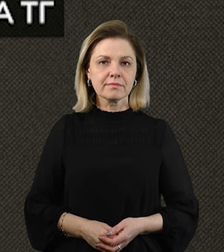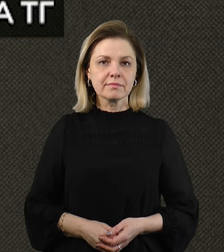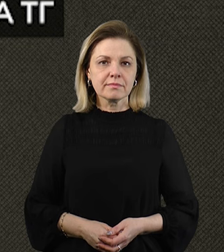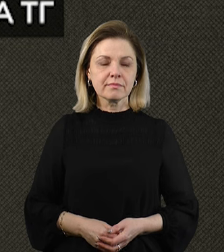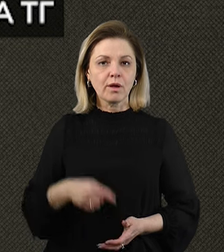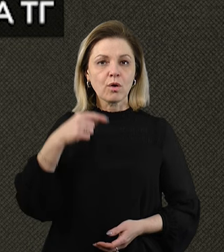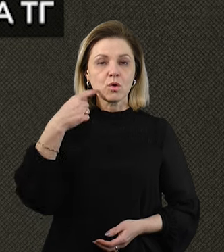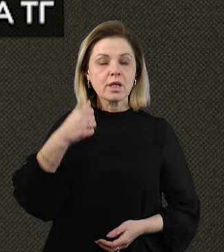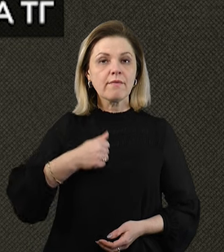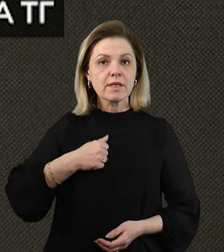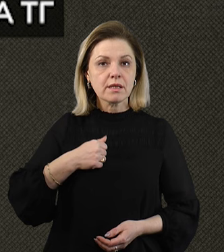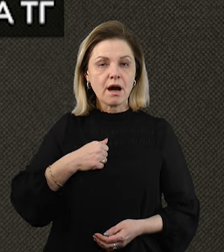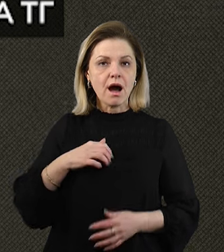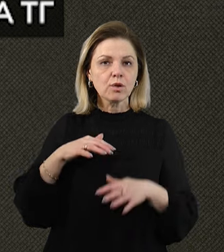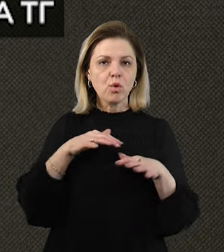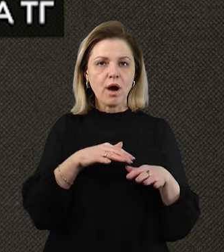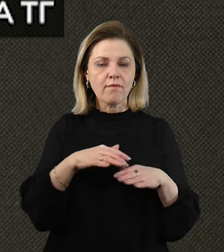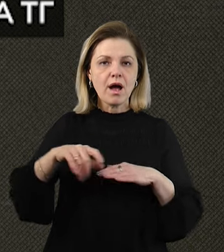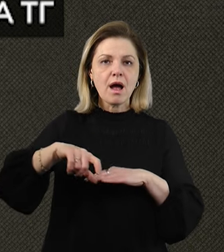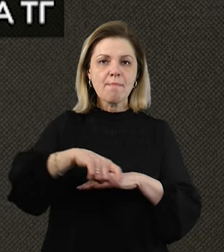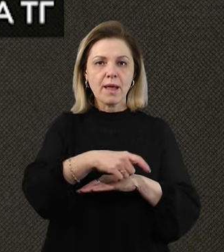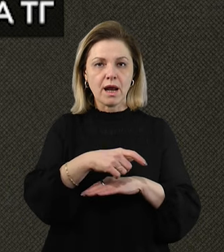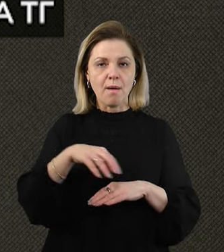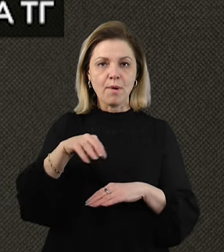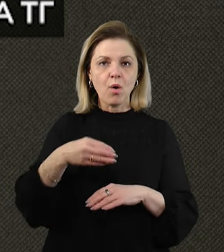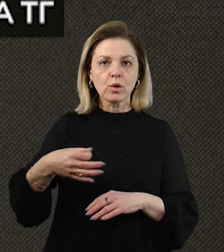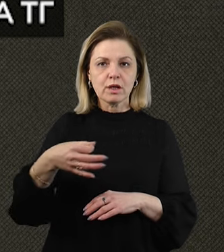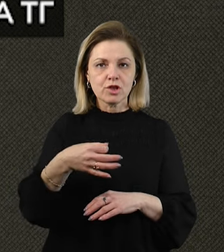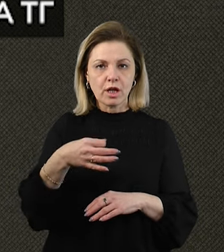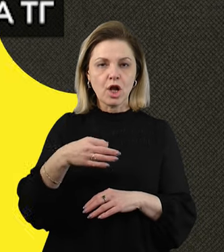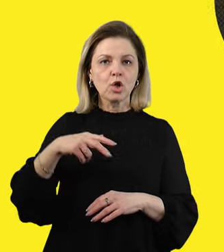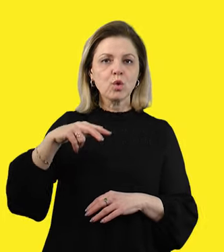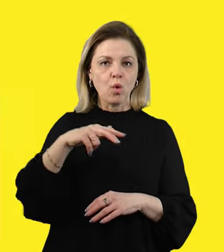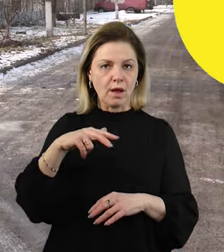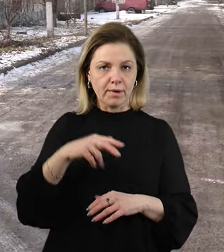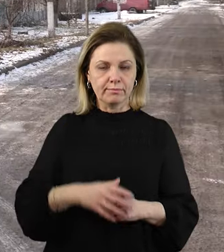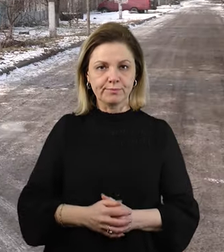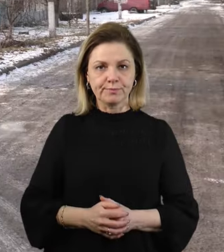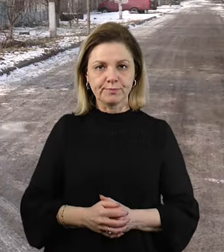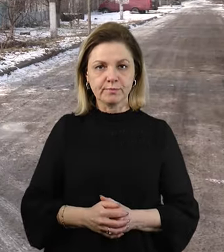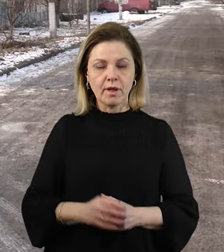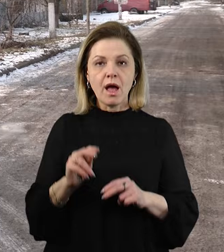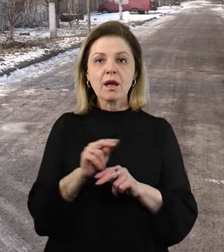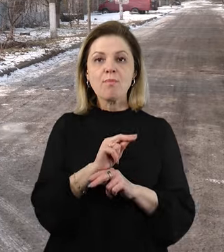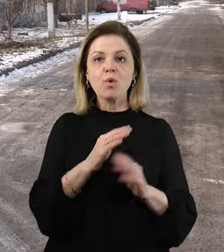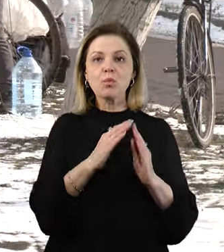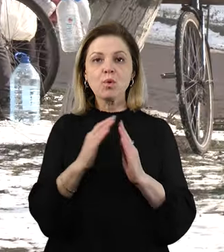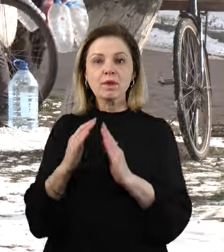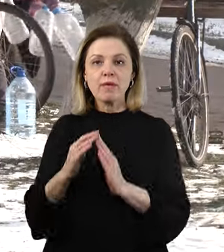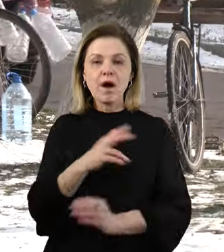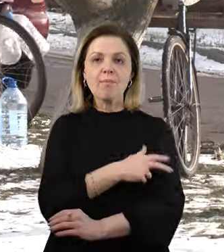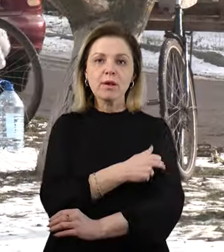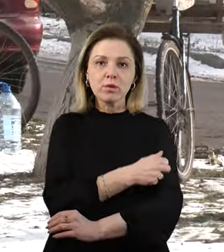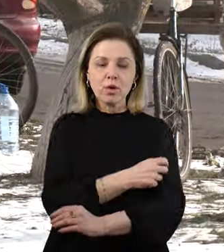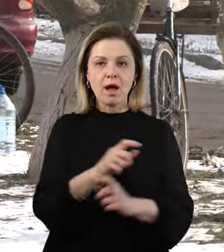Російські війська атакували прибрежну громаду Миколаївщини впівій дронами. Ремонт будинків, амбулаторій,